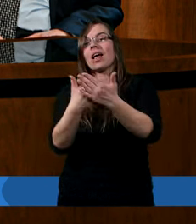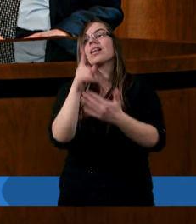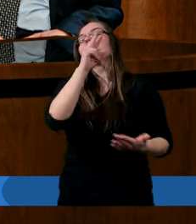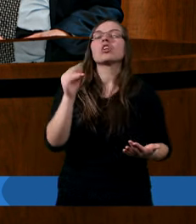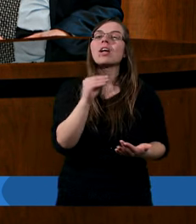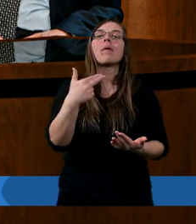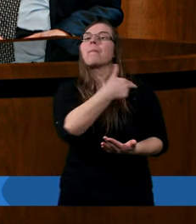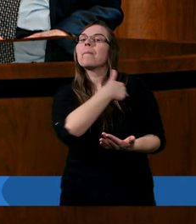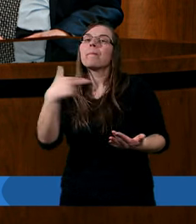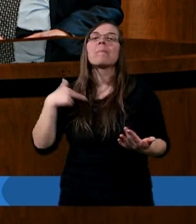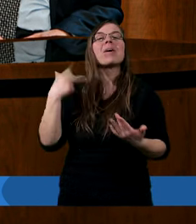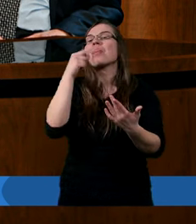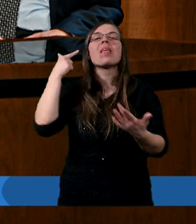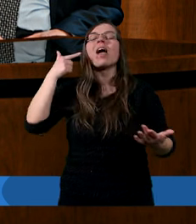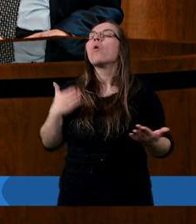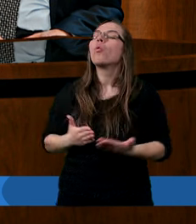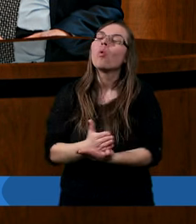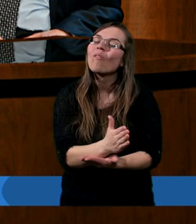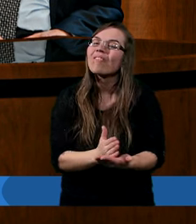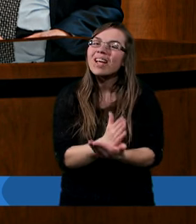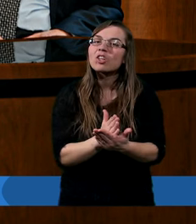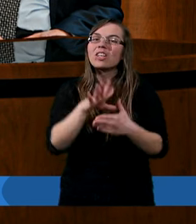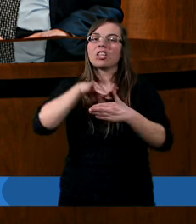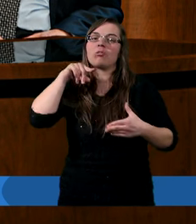we mnie nie uwierzyli.